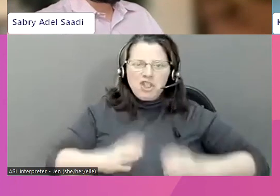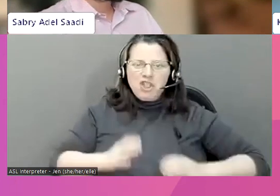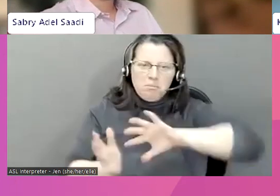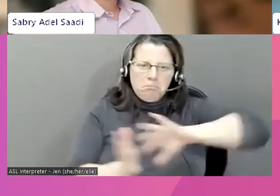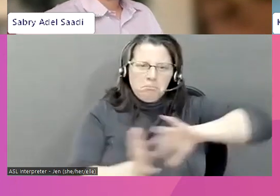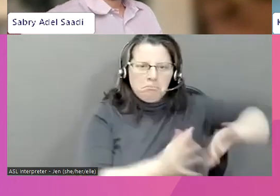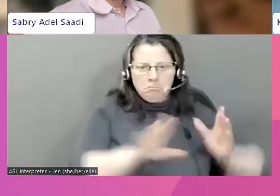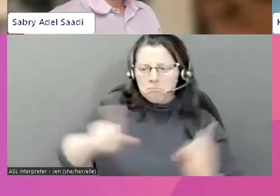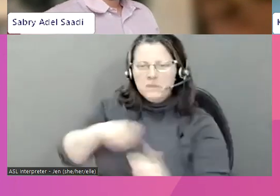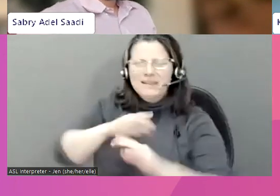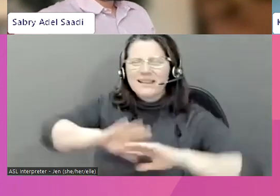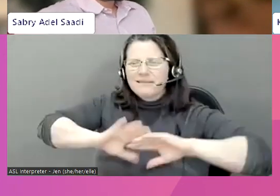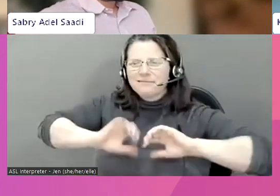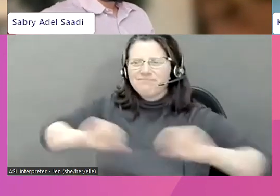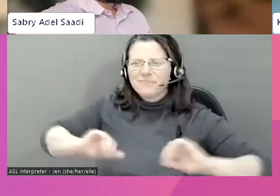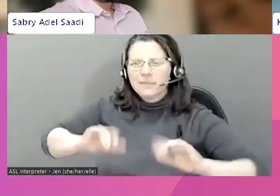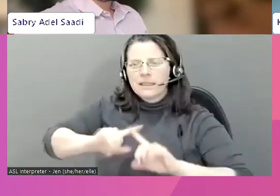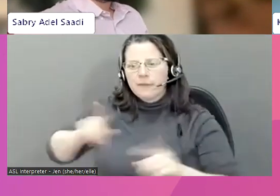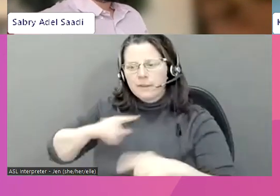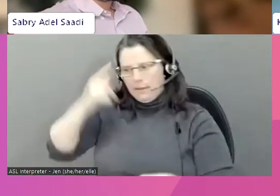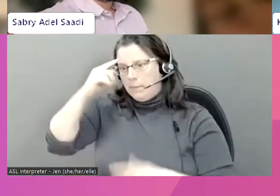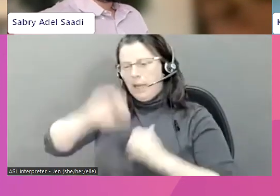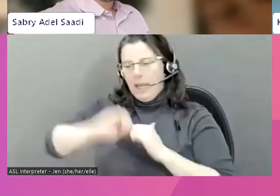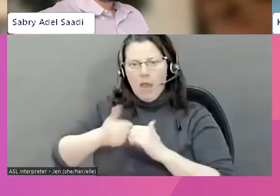droits de vote, aux impôts, etc.